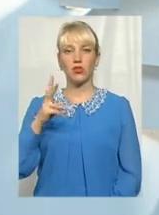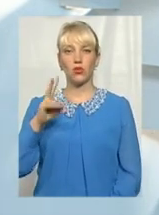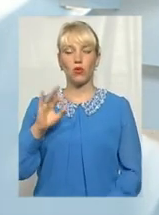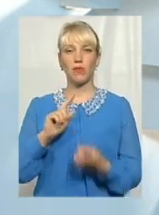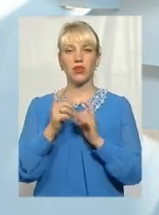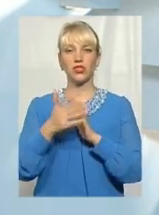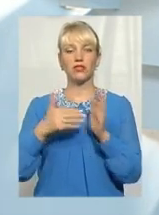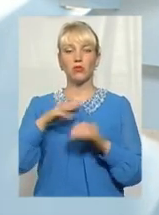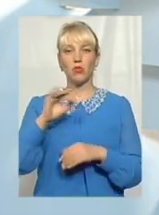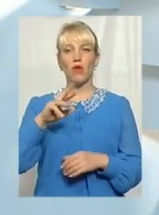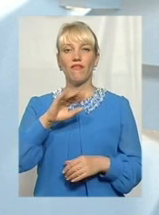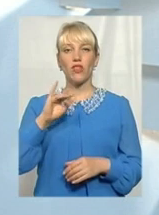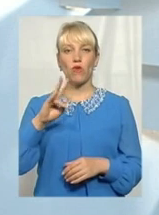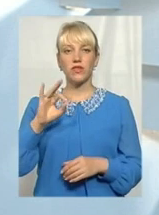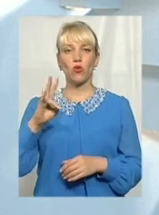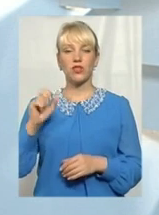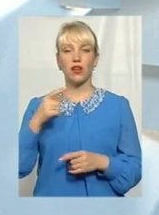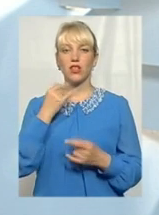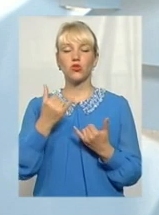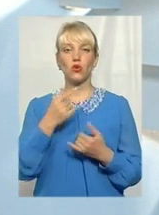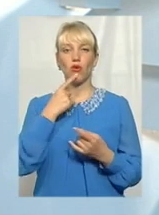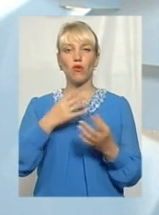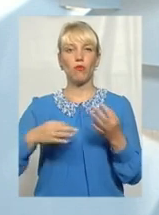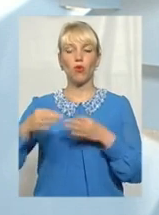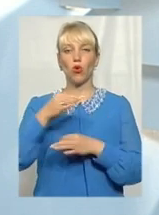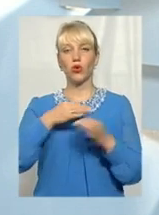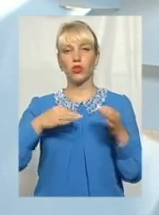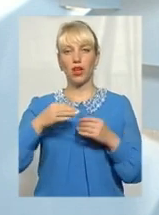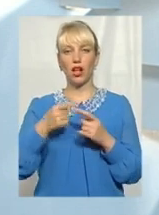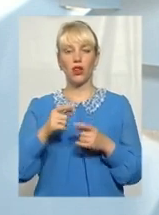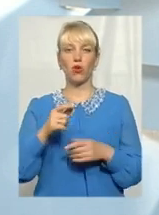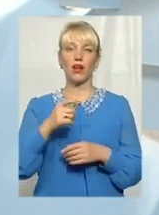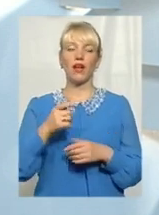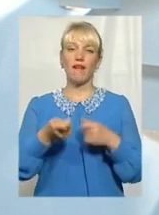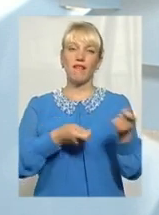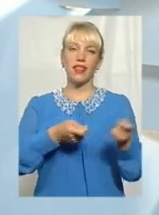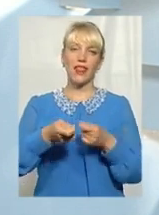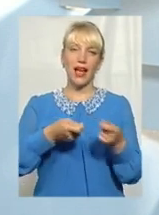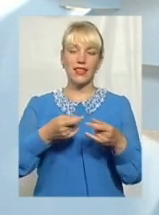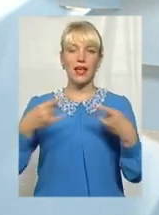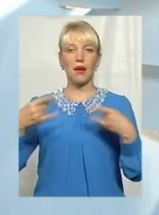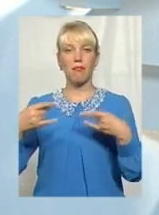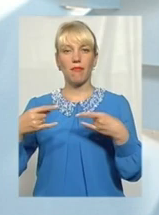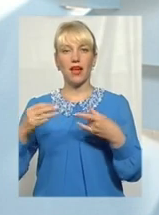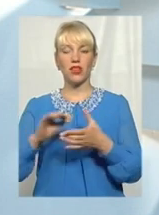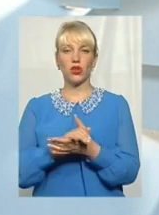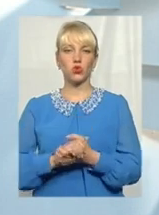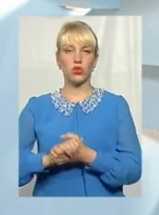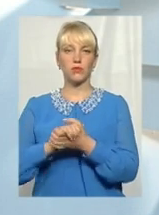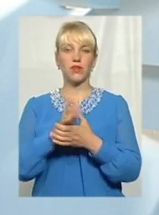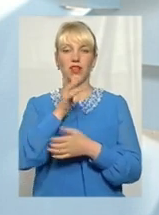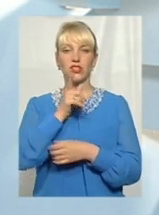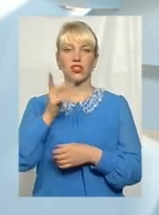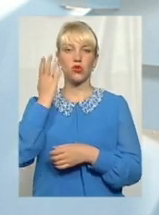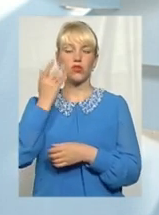Сьогодні у цій студії ми говоримо про діалог. Діалог влади, медіа і суспільства. На часі, коли наша країна у процесі